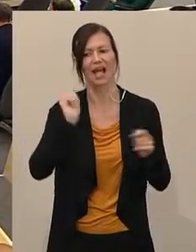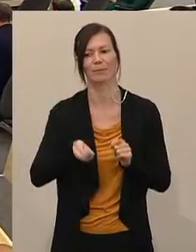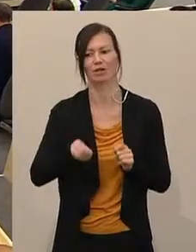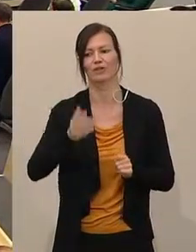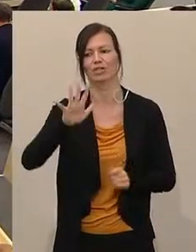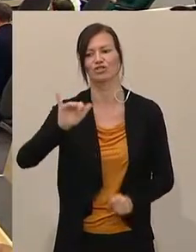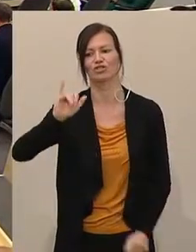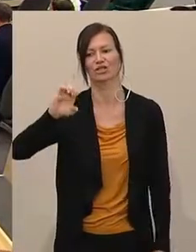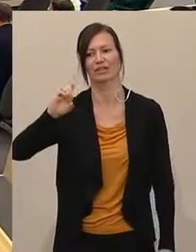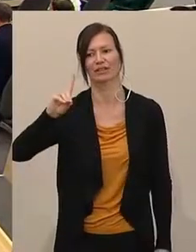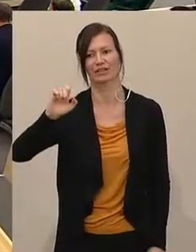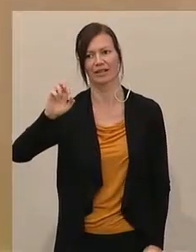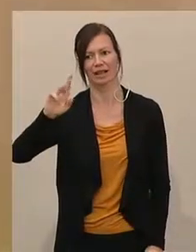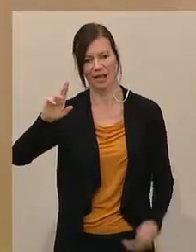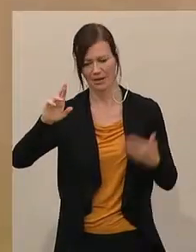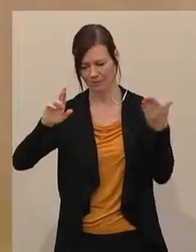So,